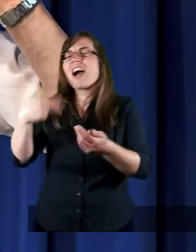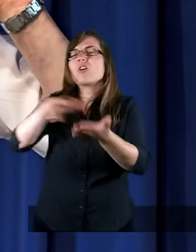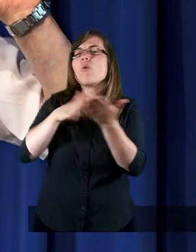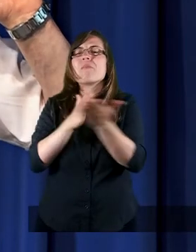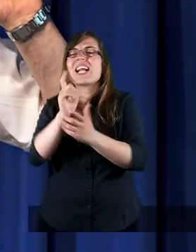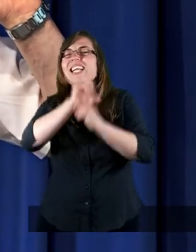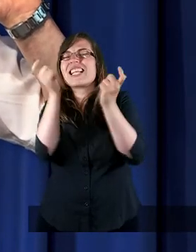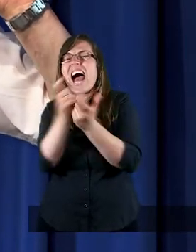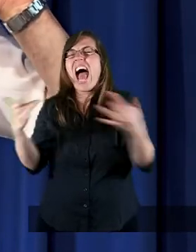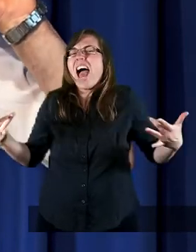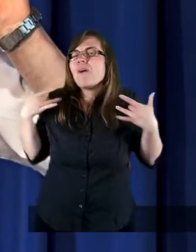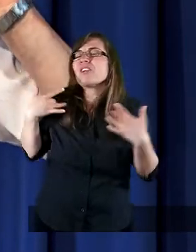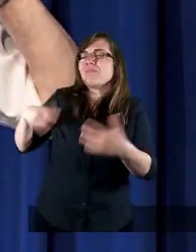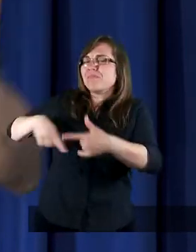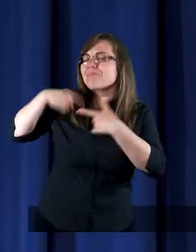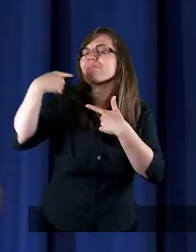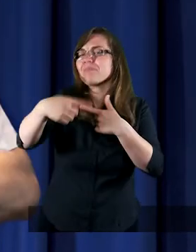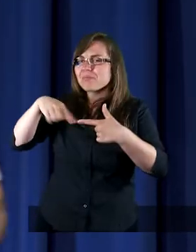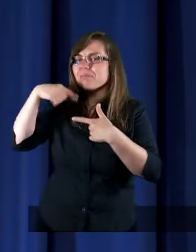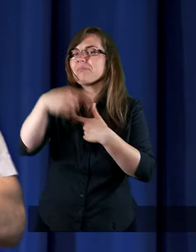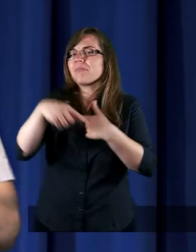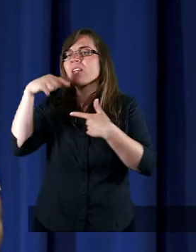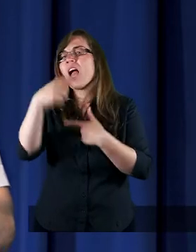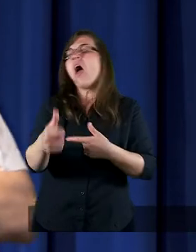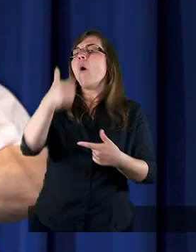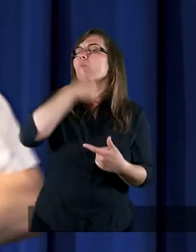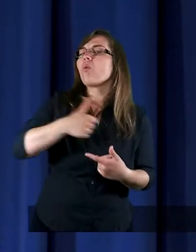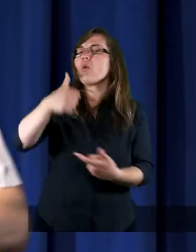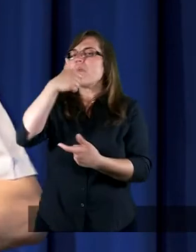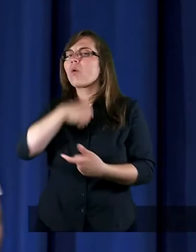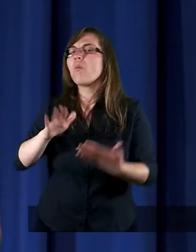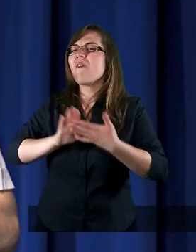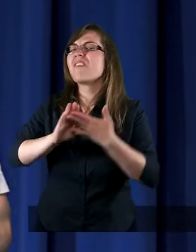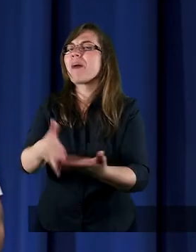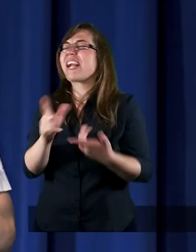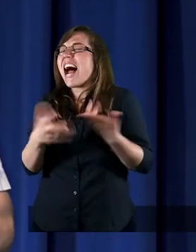próbował wybaczyć i zdążył wybaczyć. To jest proces.